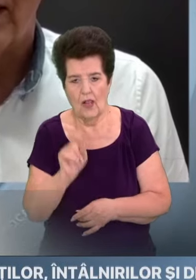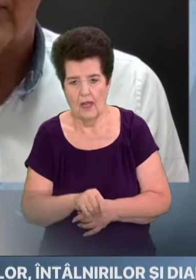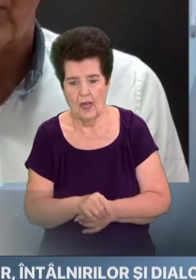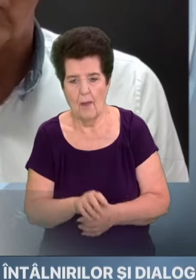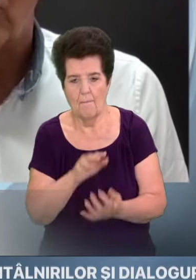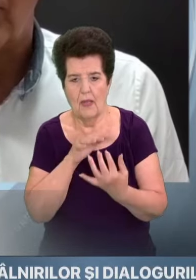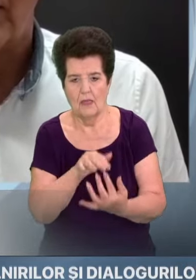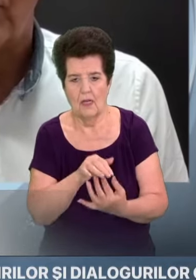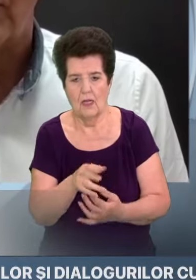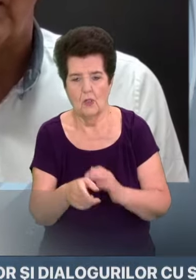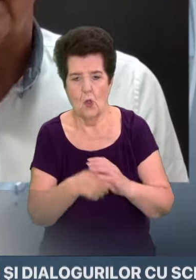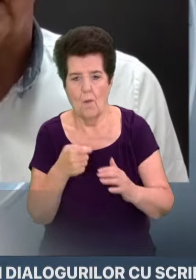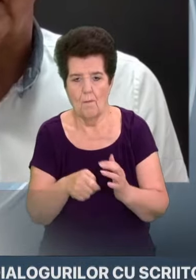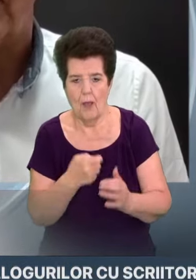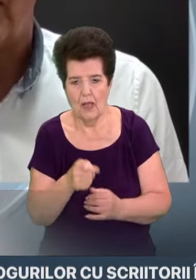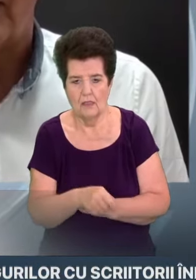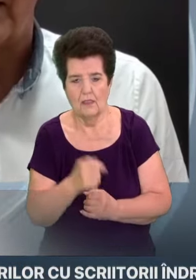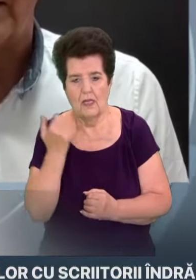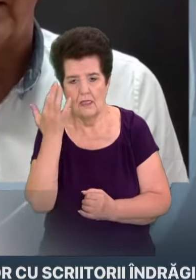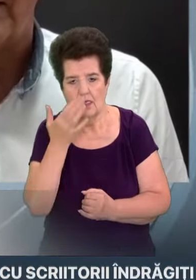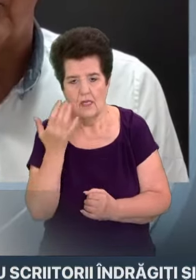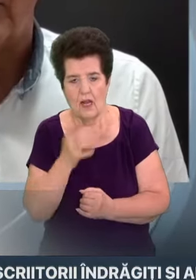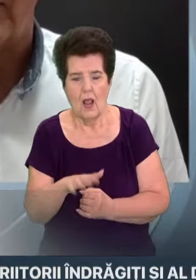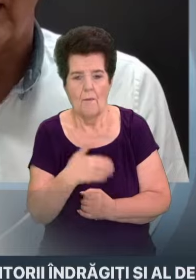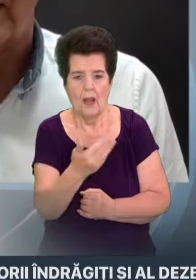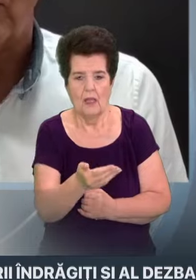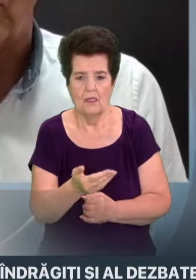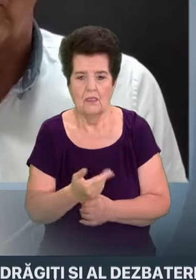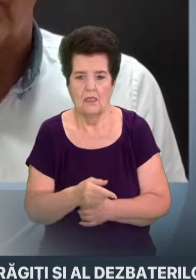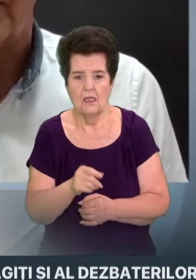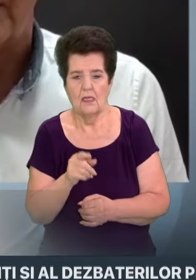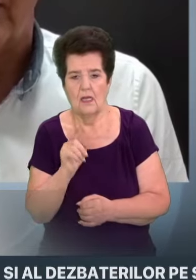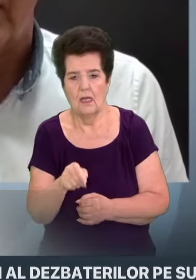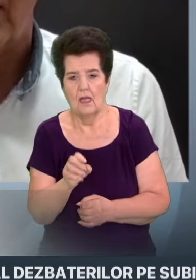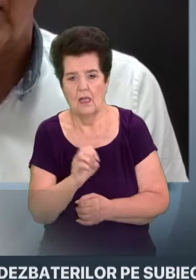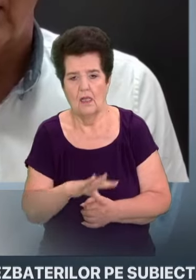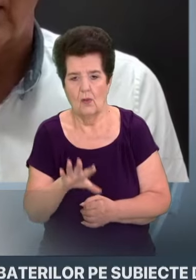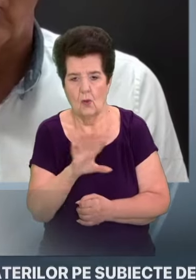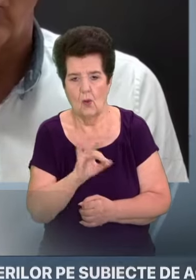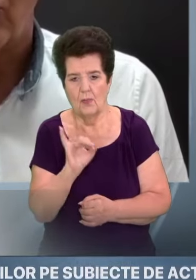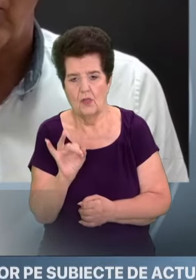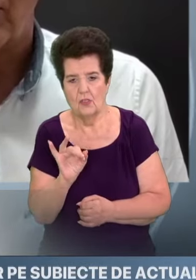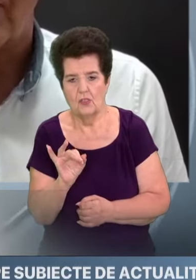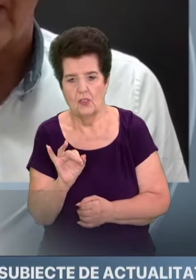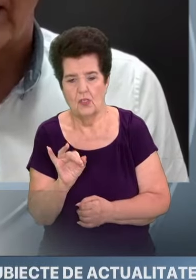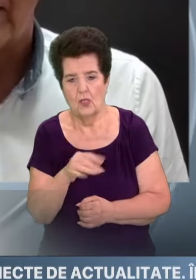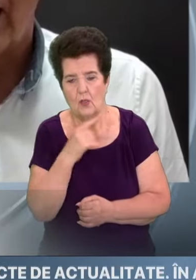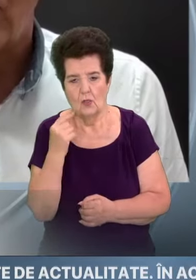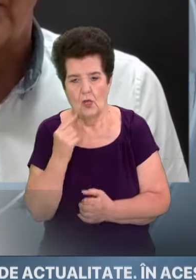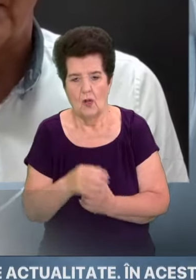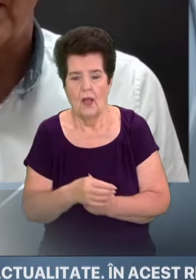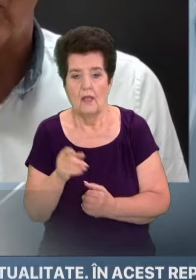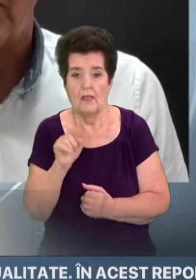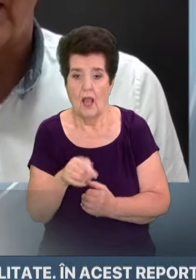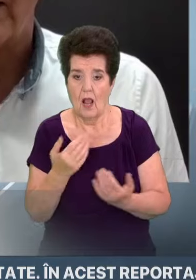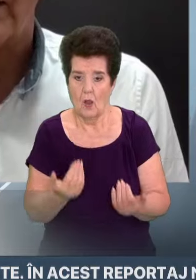Bătălia pentru Donbass, unde inițiativa aparține, din punct de vedere al acțiunilor ofensive rușilor. De